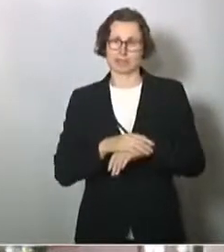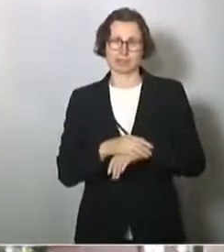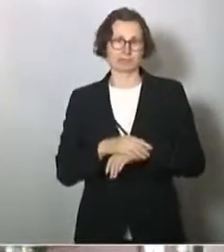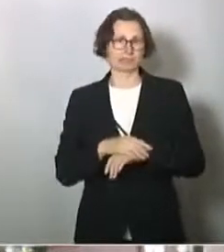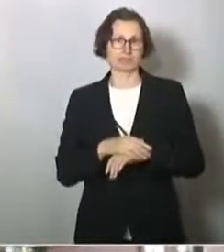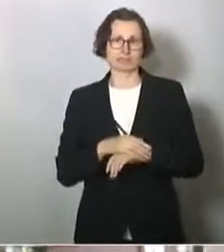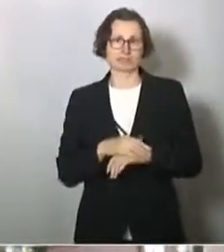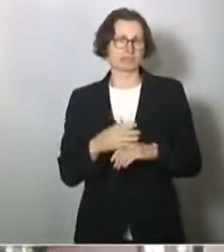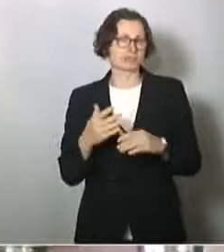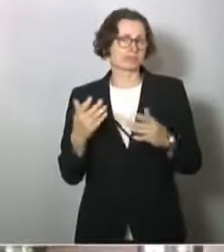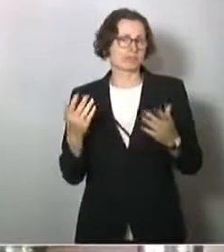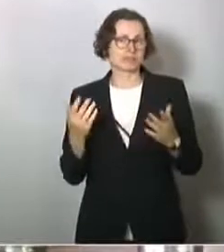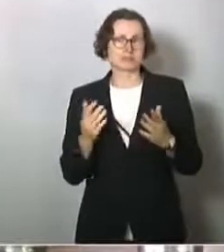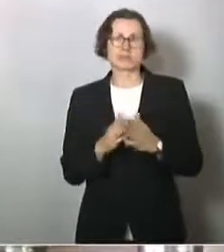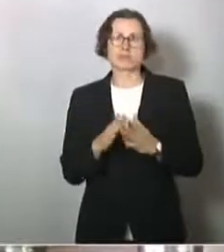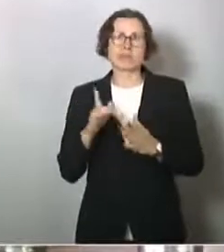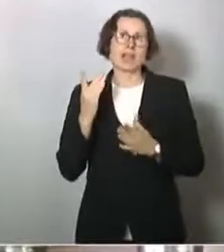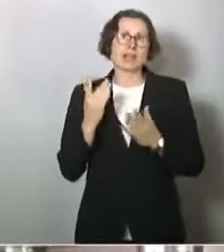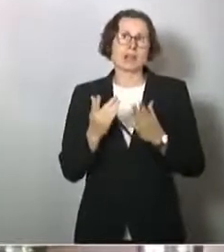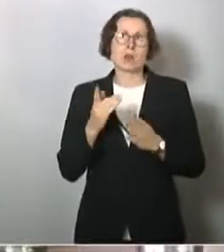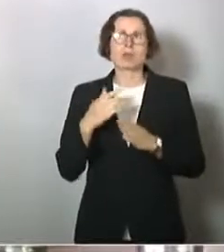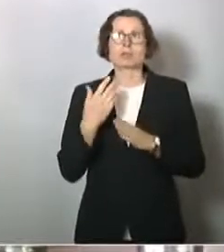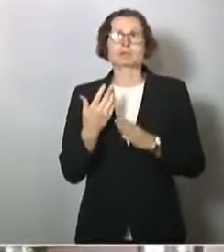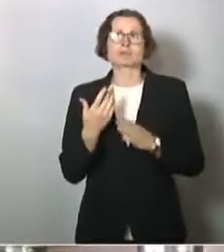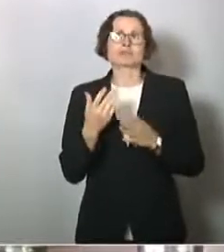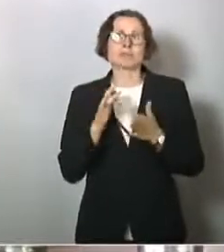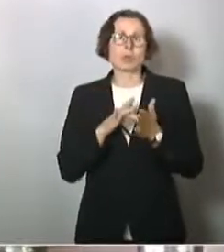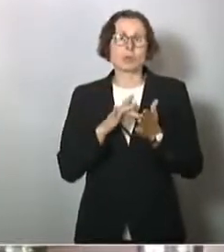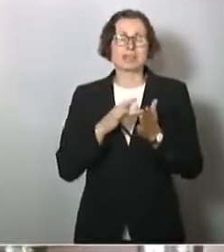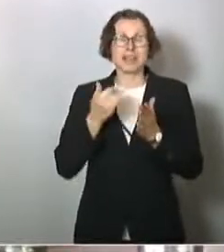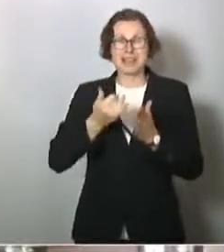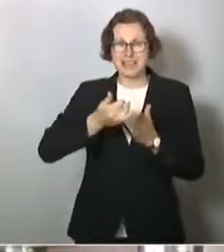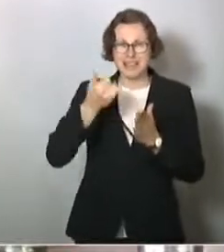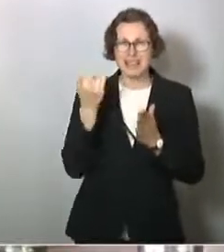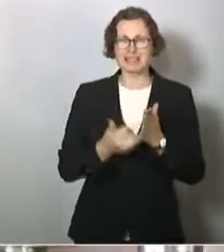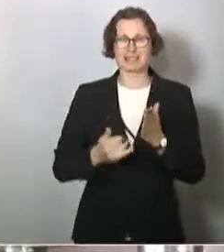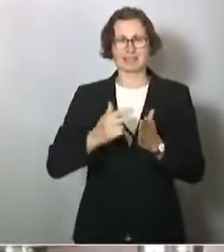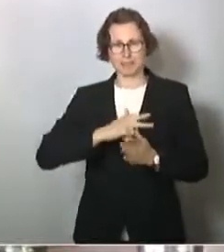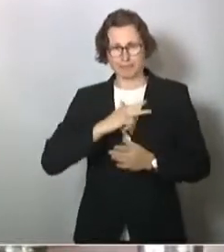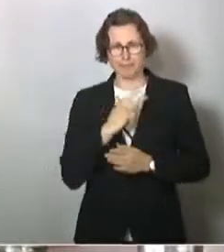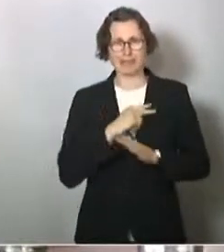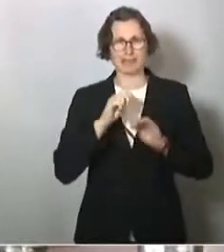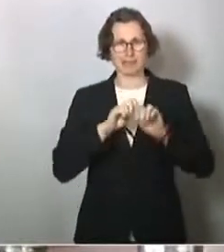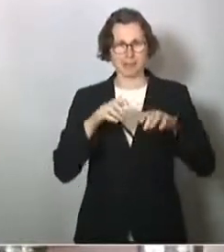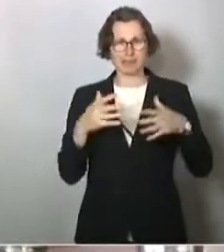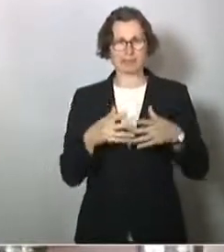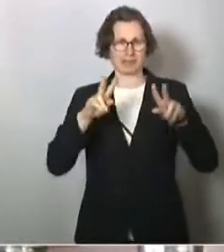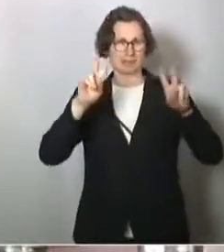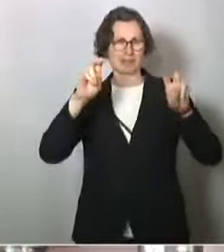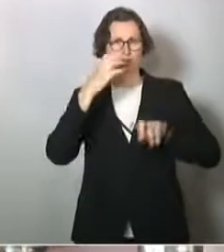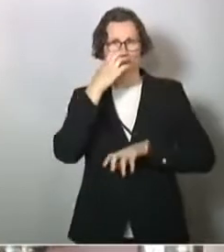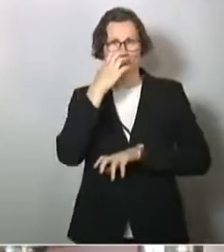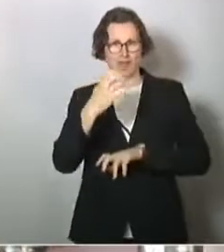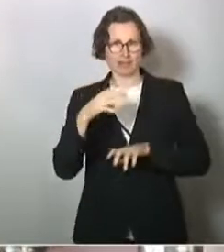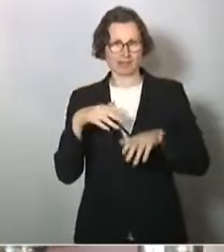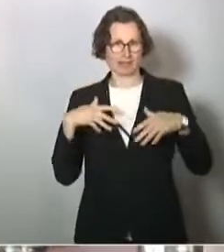dass die letzte große Pandemie, die Stichwort Schweinegrippe,